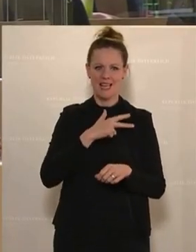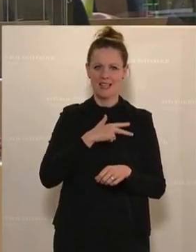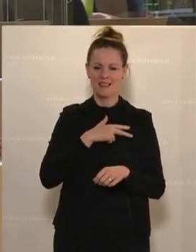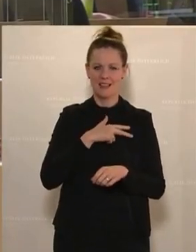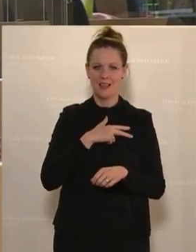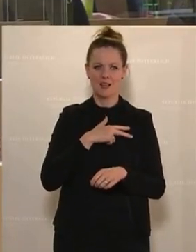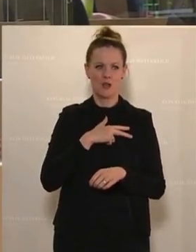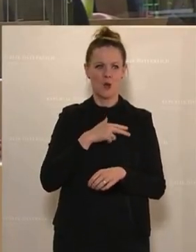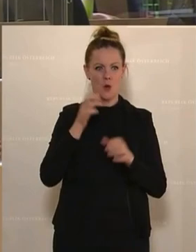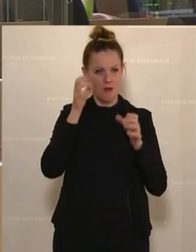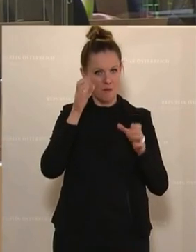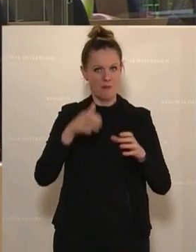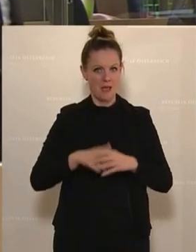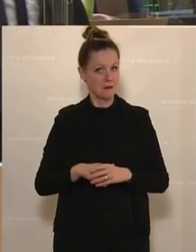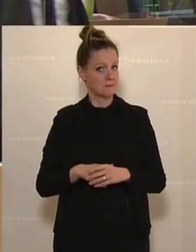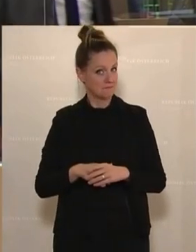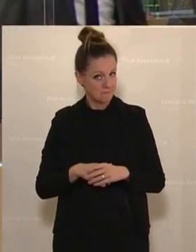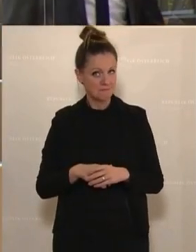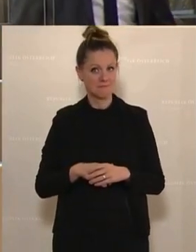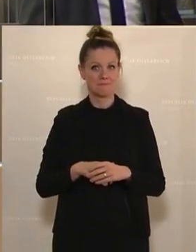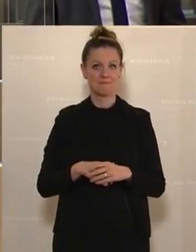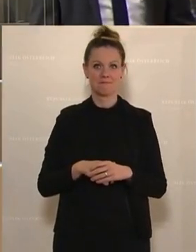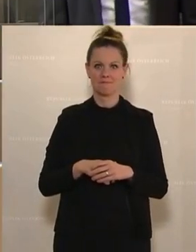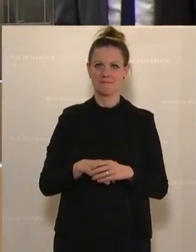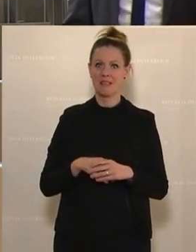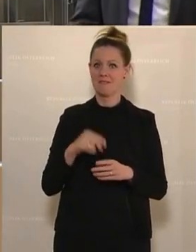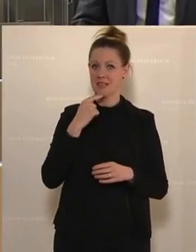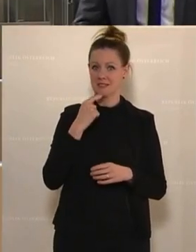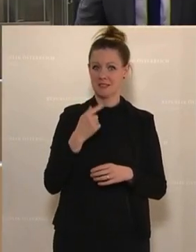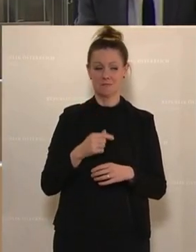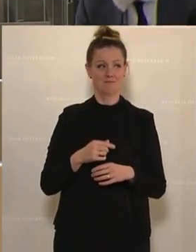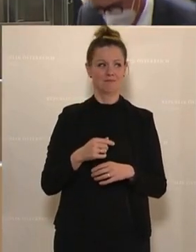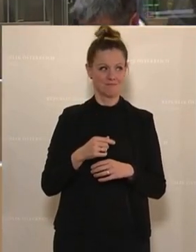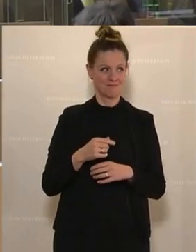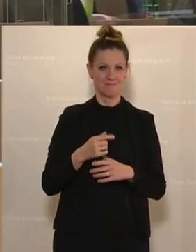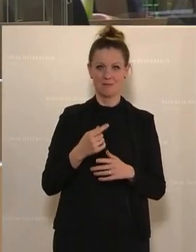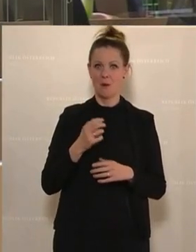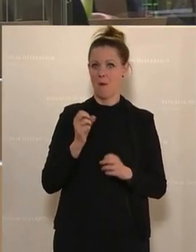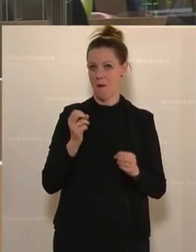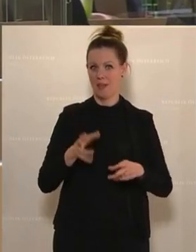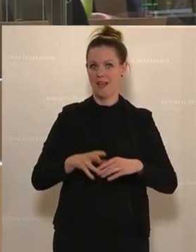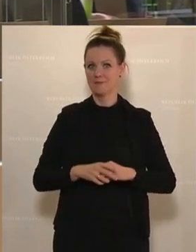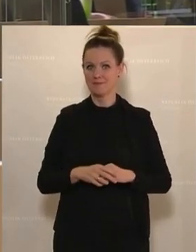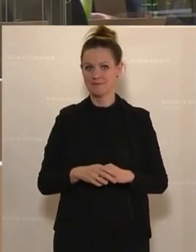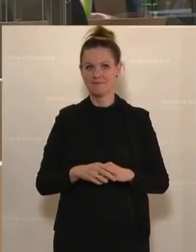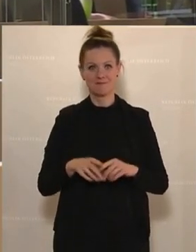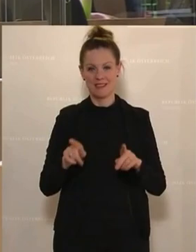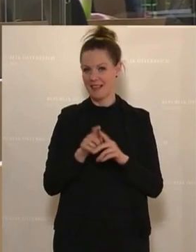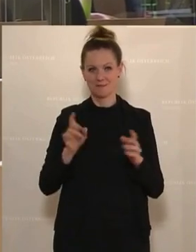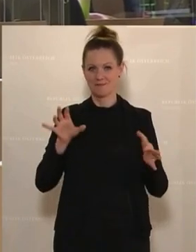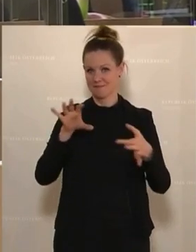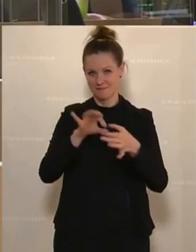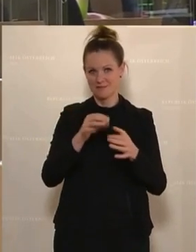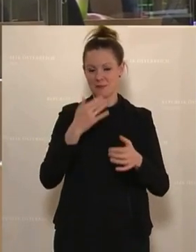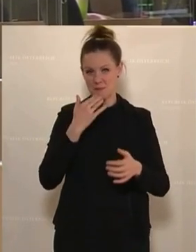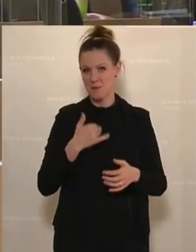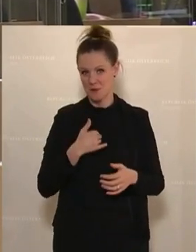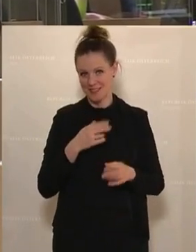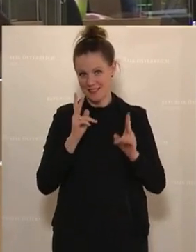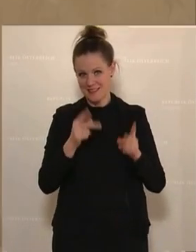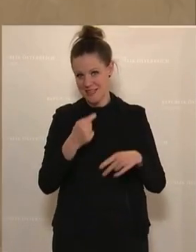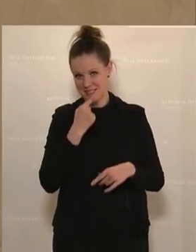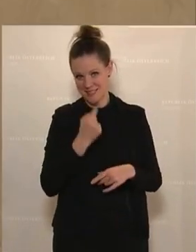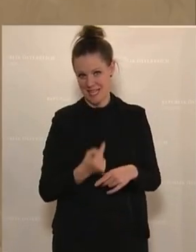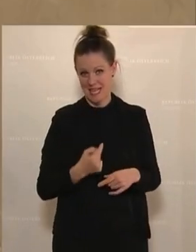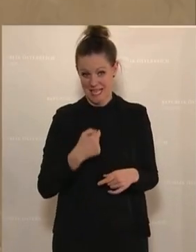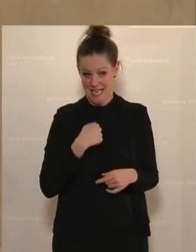einiges aus, was hier gekommen ist. Ich möchte da aber wirklich auch direkt anschließen, weil ich glaube, durchaus sagen zu